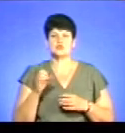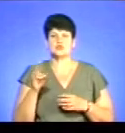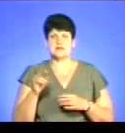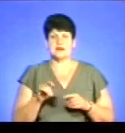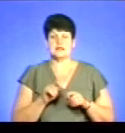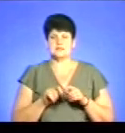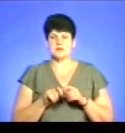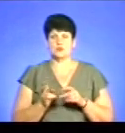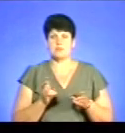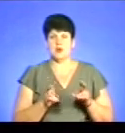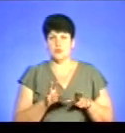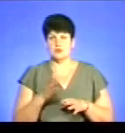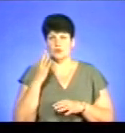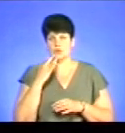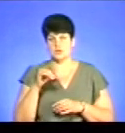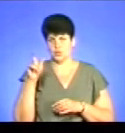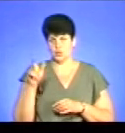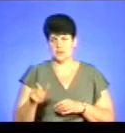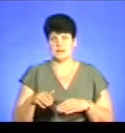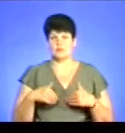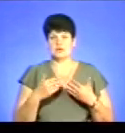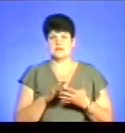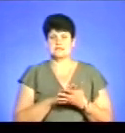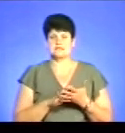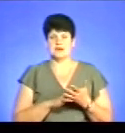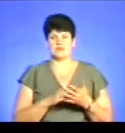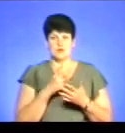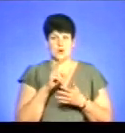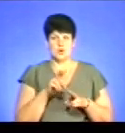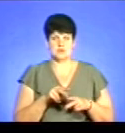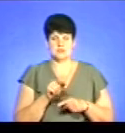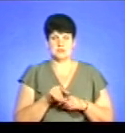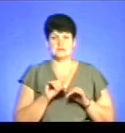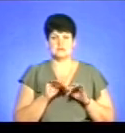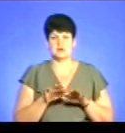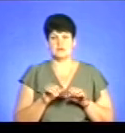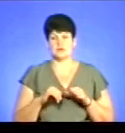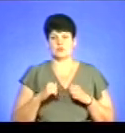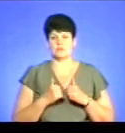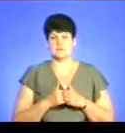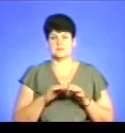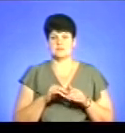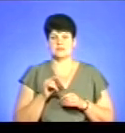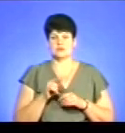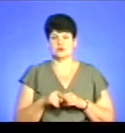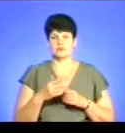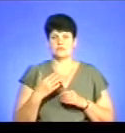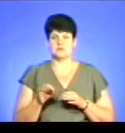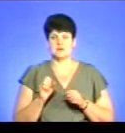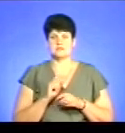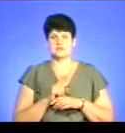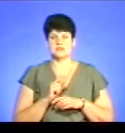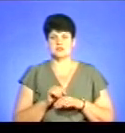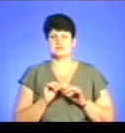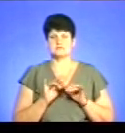приходить, коли людина подає заяву на розгляд її справи на комісії. Після того, як вже призначена справа, то